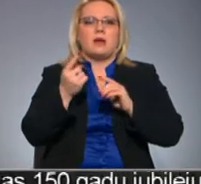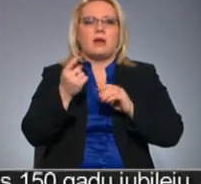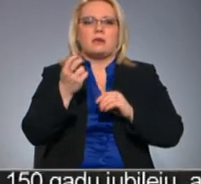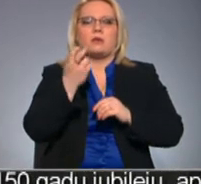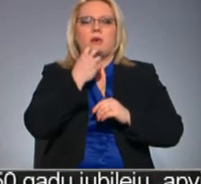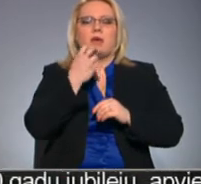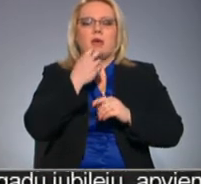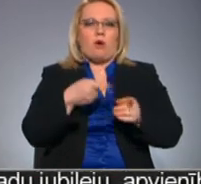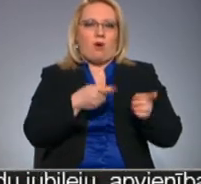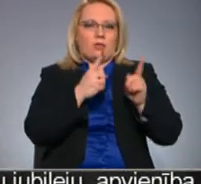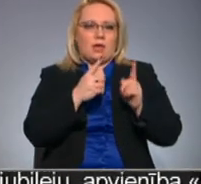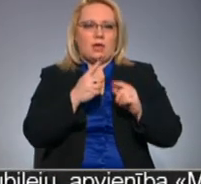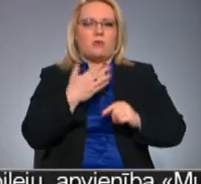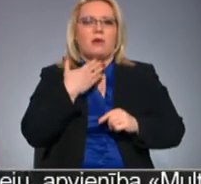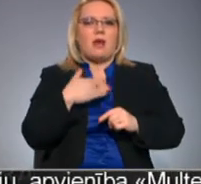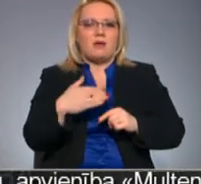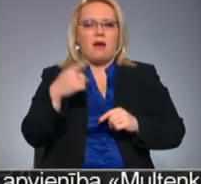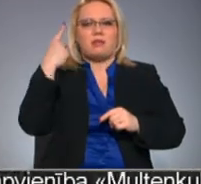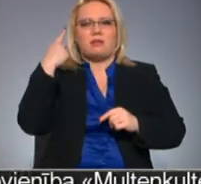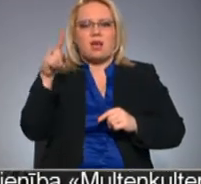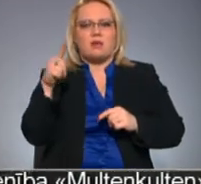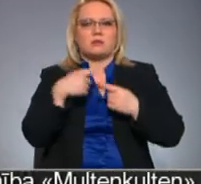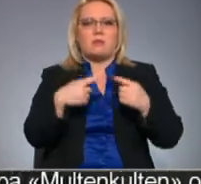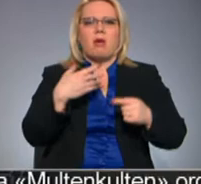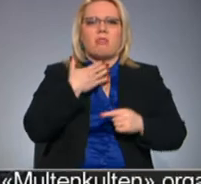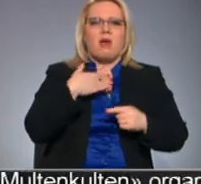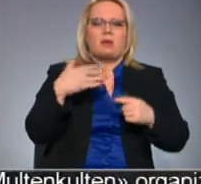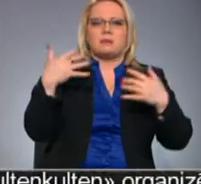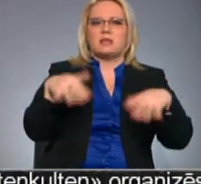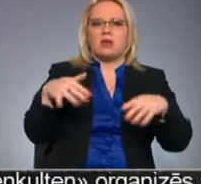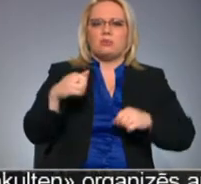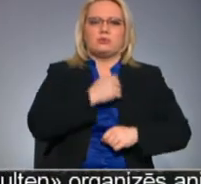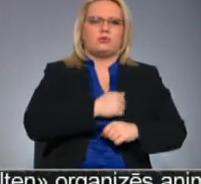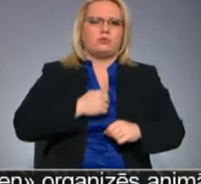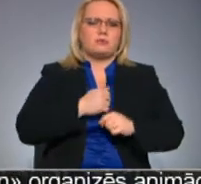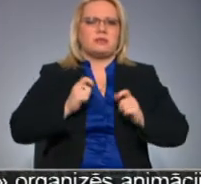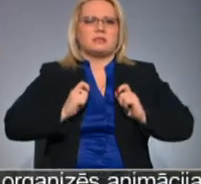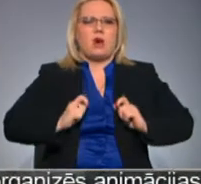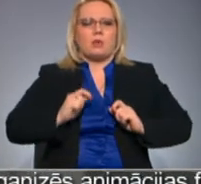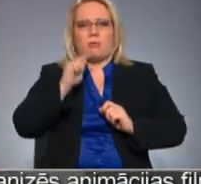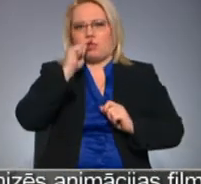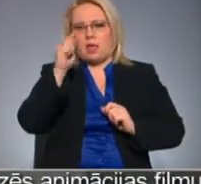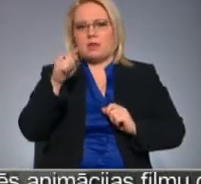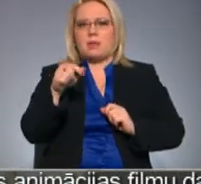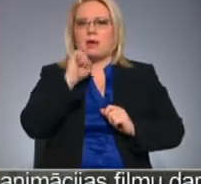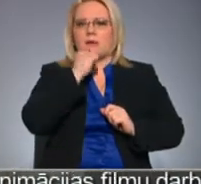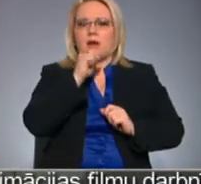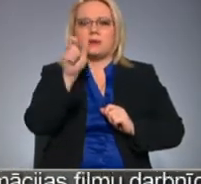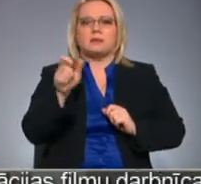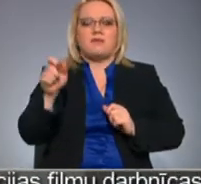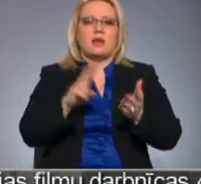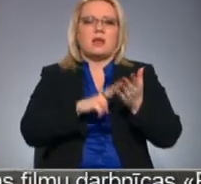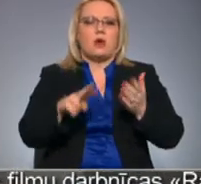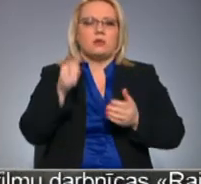devu. Iekāri, negausība, mantkārība, slinkums, dusmas, skaudība un lepnība. Šiem grēkiem cilvēki ļauj